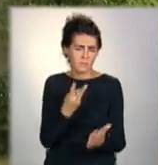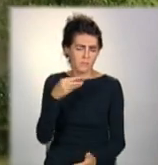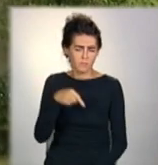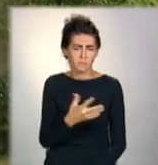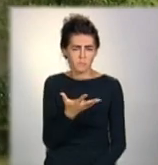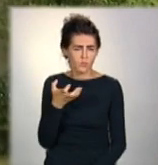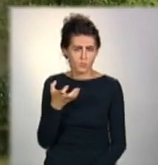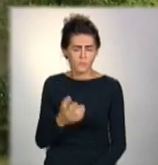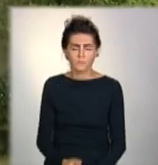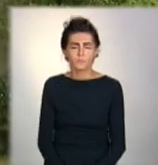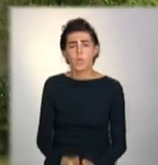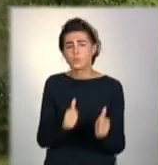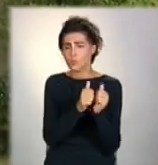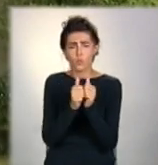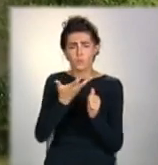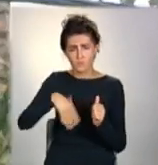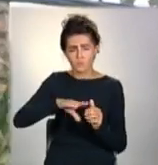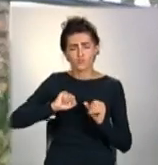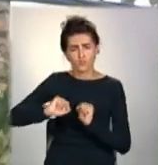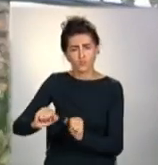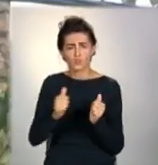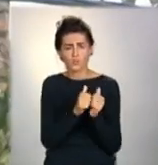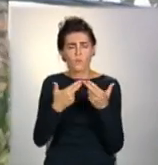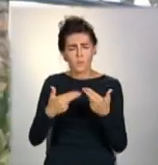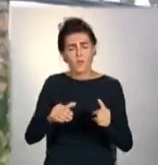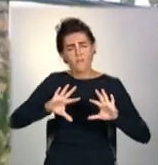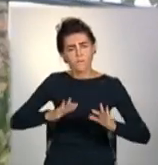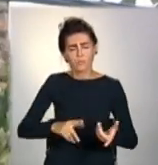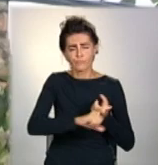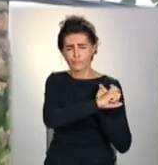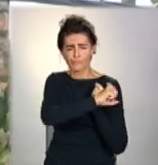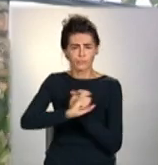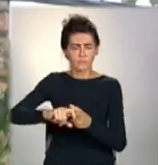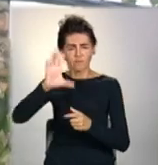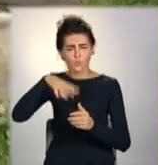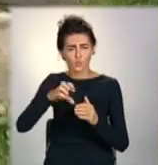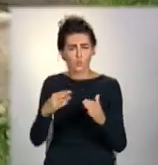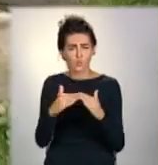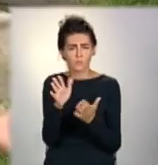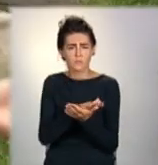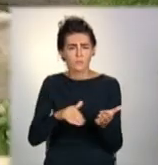Сусіди на боці чоловіка побоюються, що за стелі почне руйнуватися і весь дім.